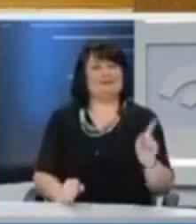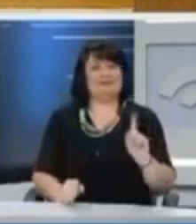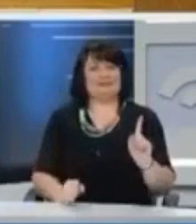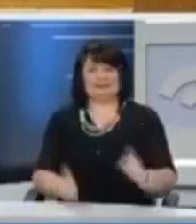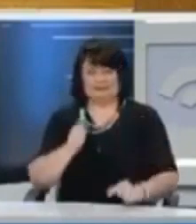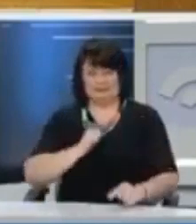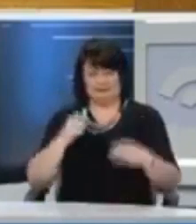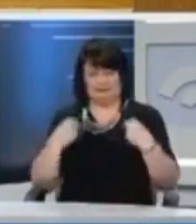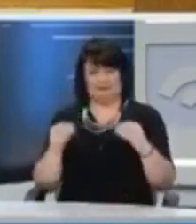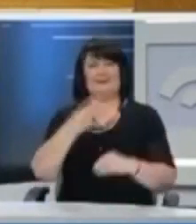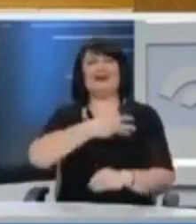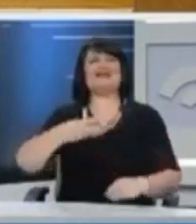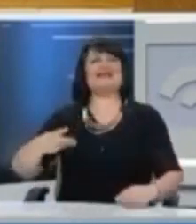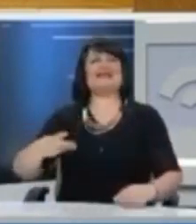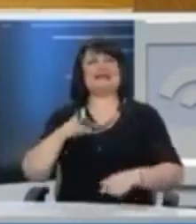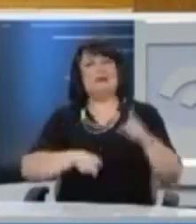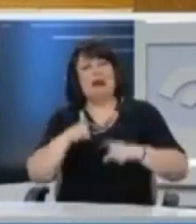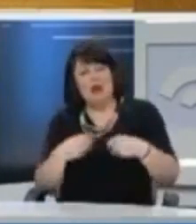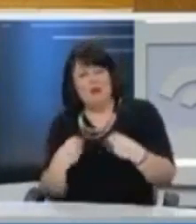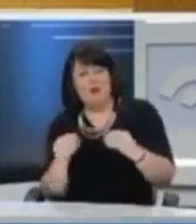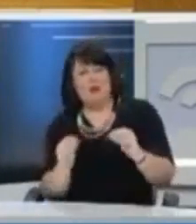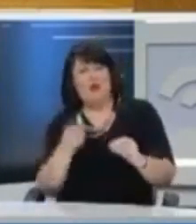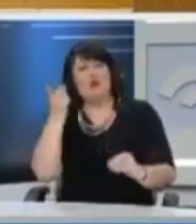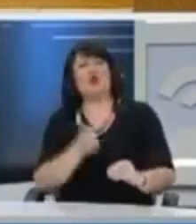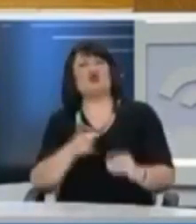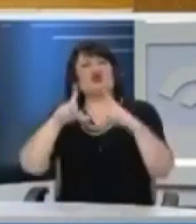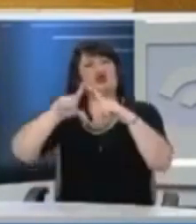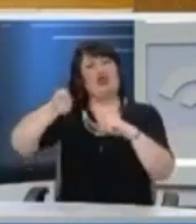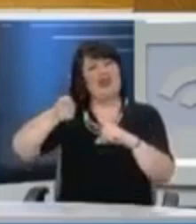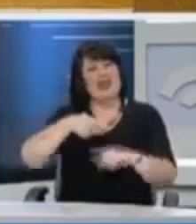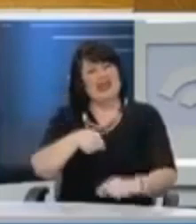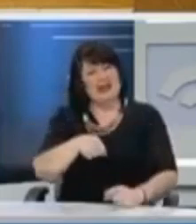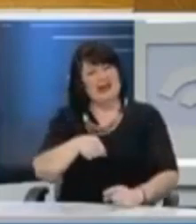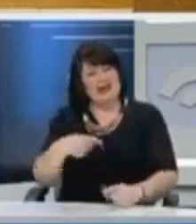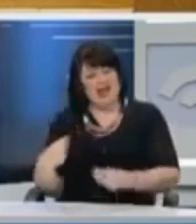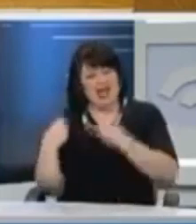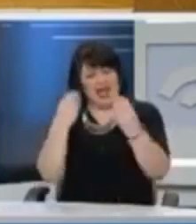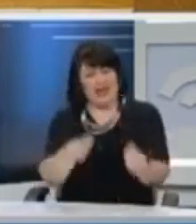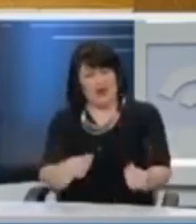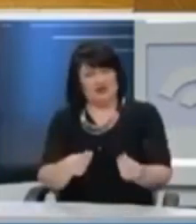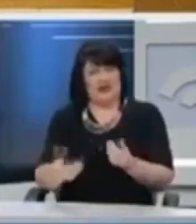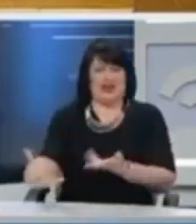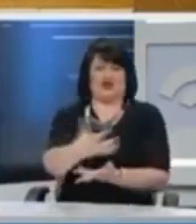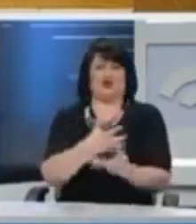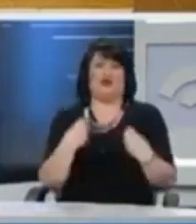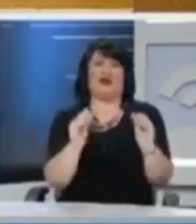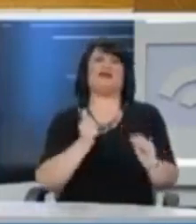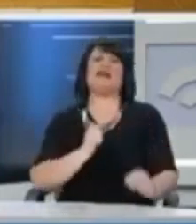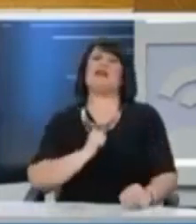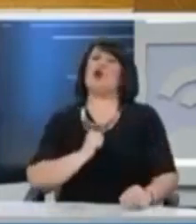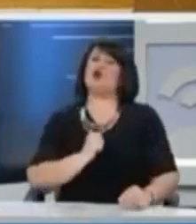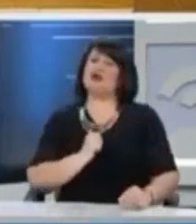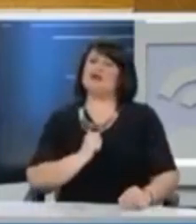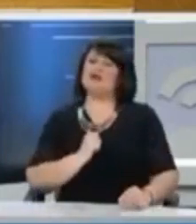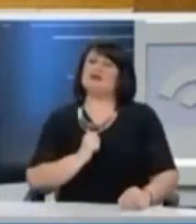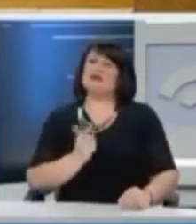που έφερε ο ΣΥΡΙΖΑ η μερική ιδιωτικοποίηση η ουσιαστική παραχώρηση προσόδων της ΔΕΗ σε ιδιώτες